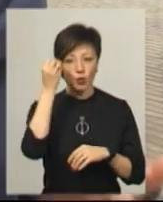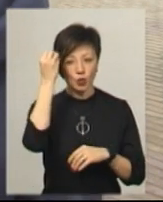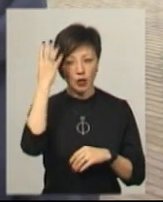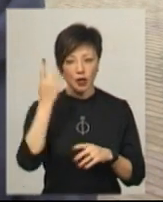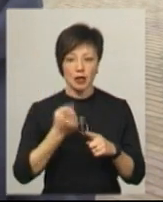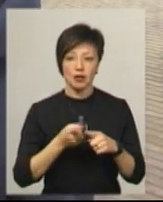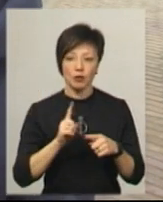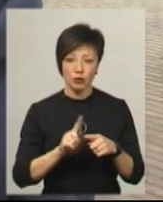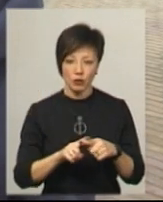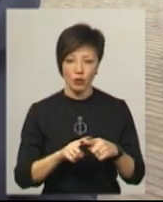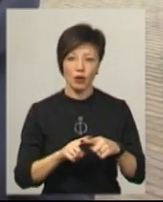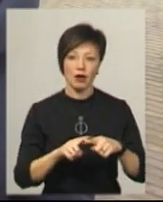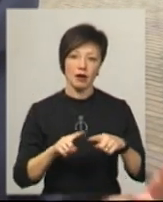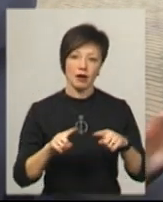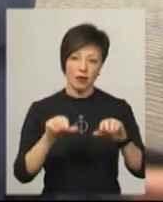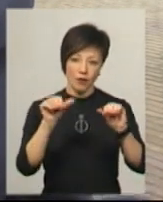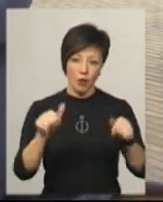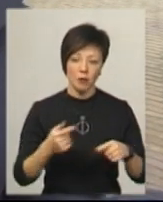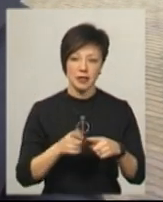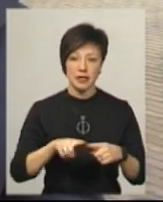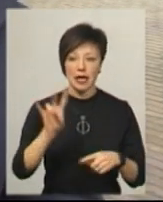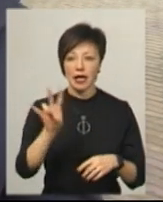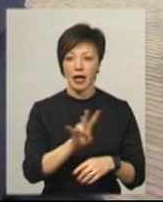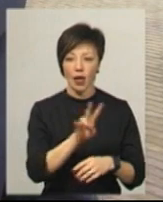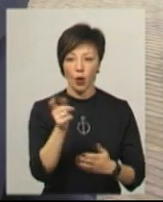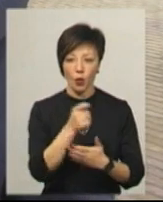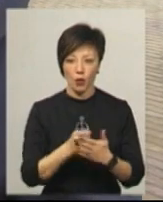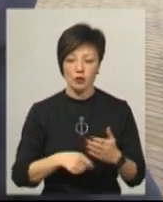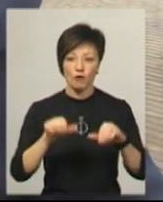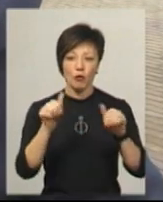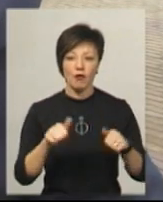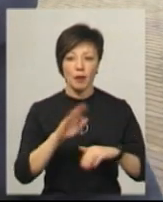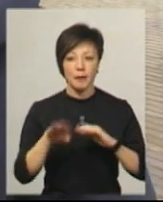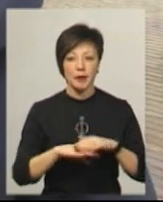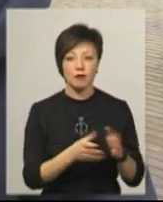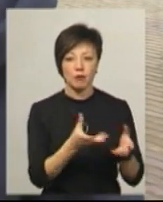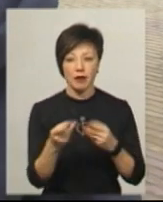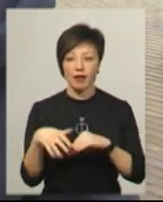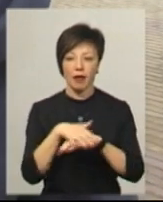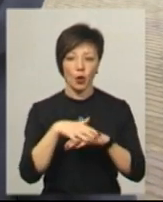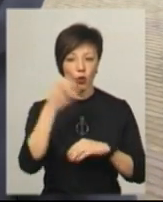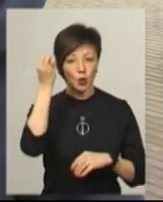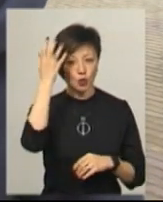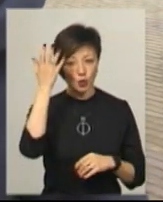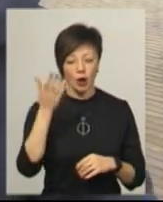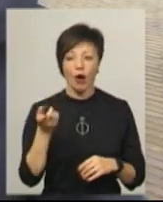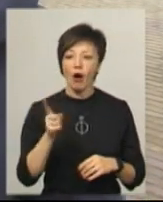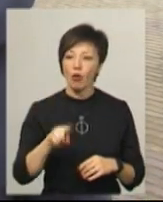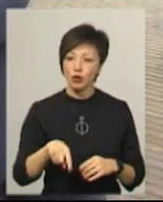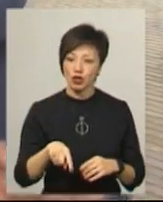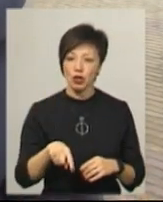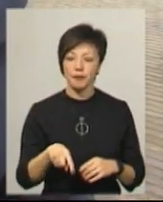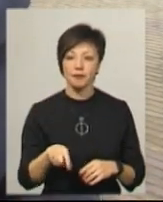образна структура цих ікон теж сформувалась під впливом народної культури. Отже,